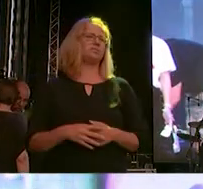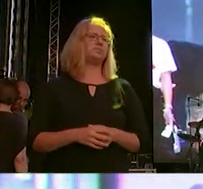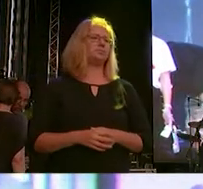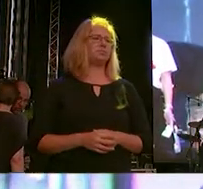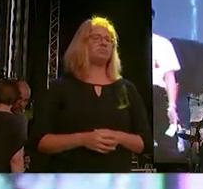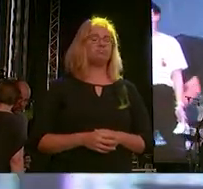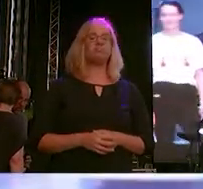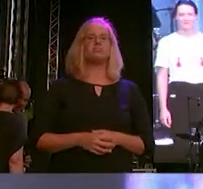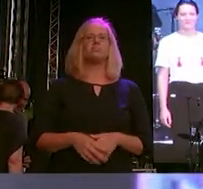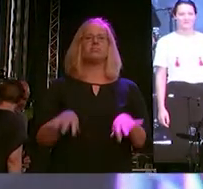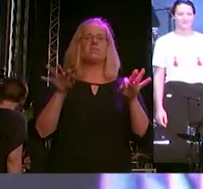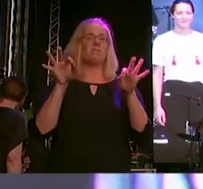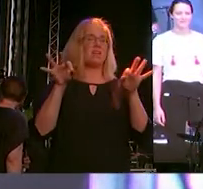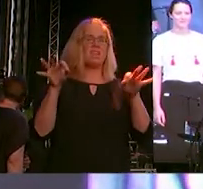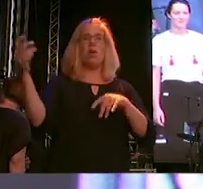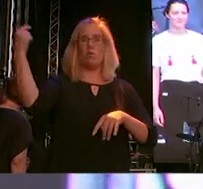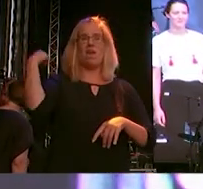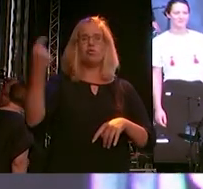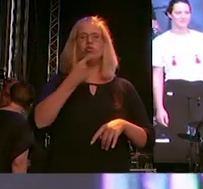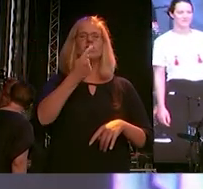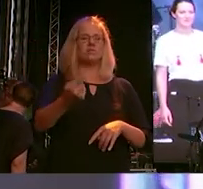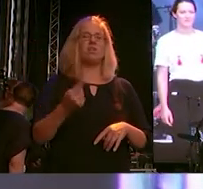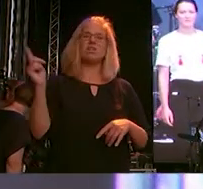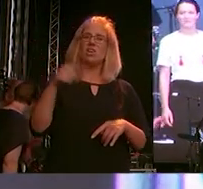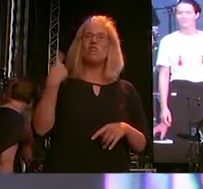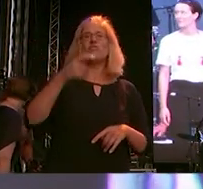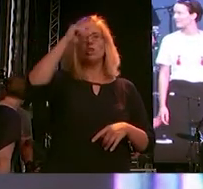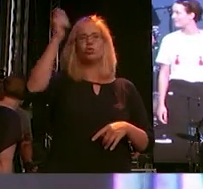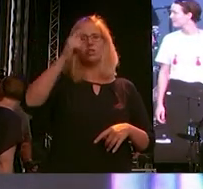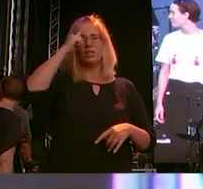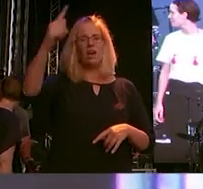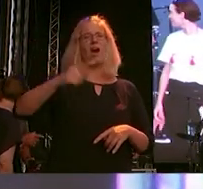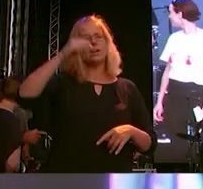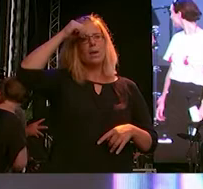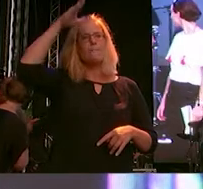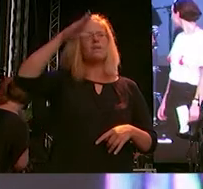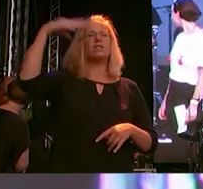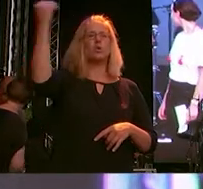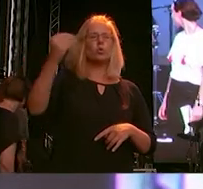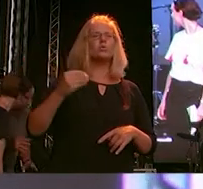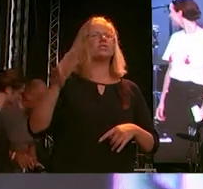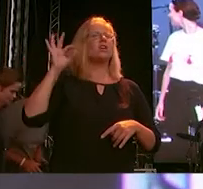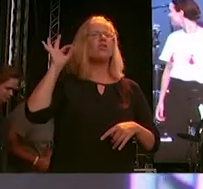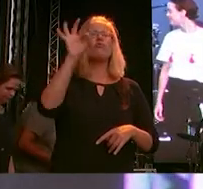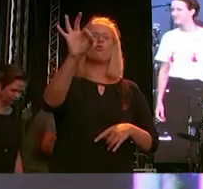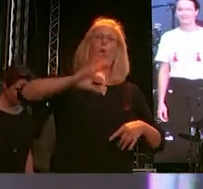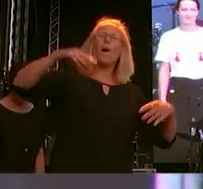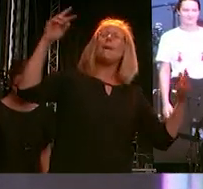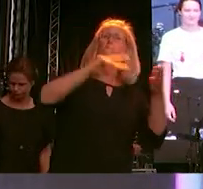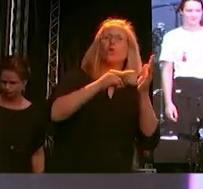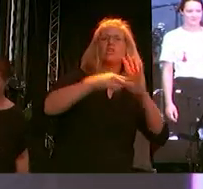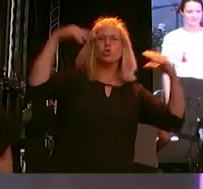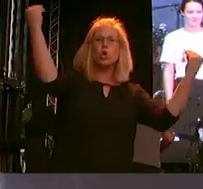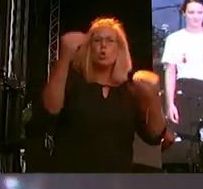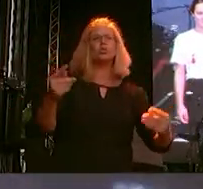Genau, und wie das eben schon gesagt wurde, wir vom Studierendenrat der Hochschule für Bildende Kunste stehen für politische Kunst ein. Denn